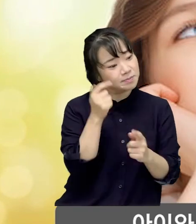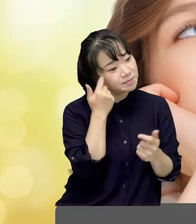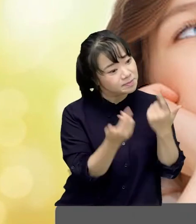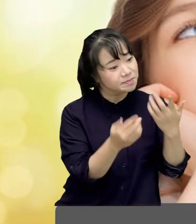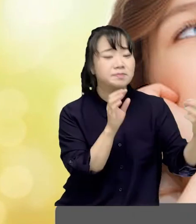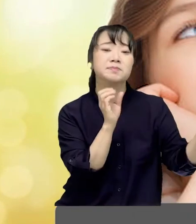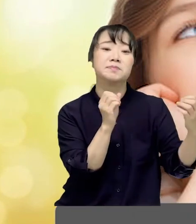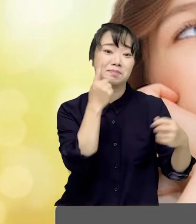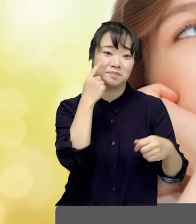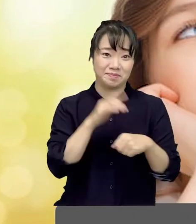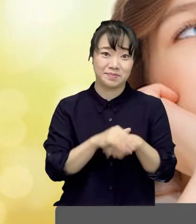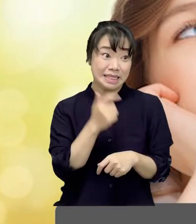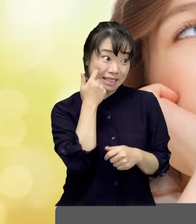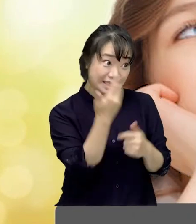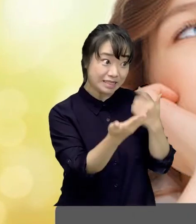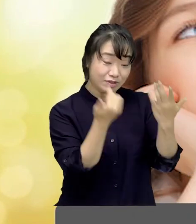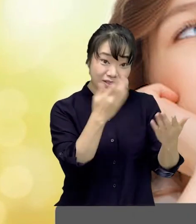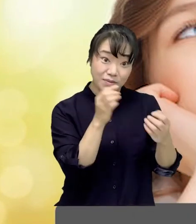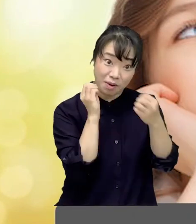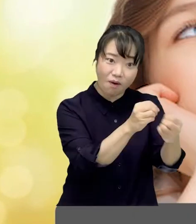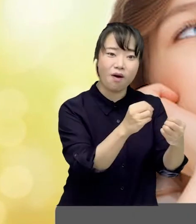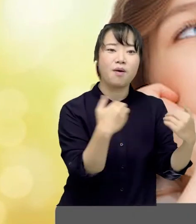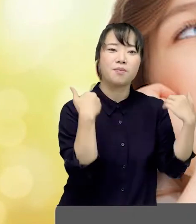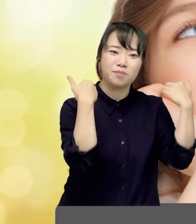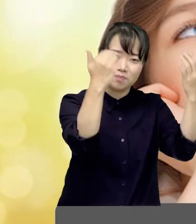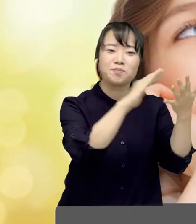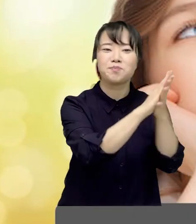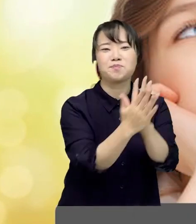한다. 질문이 내 아이의 앞날을 바꾼다. 그대가